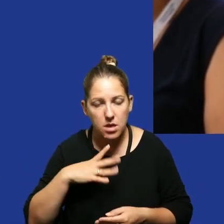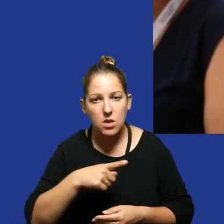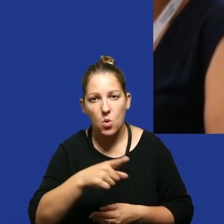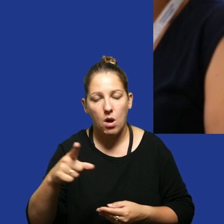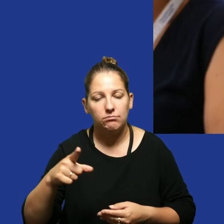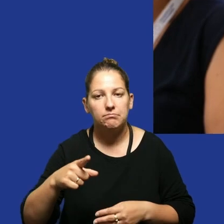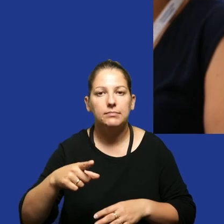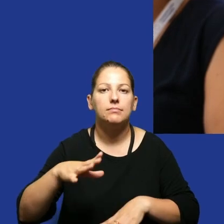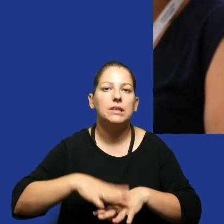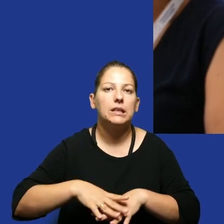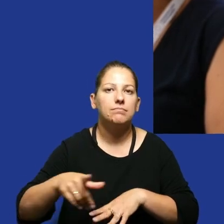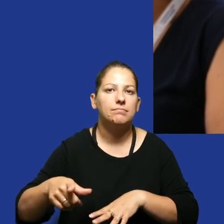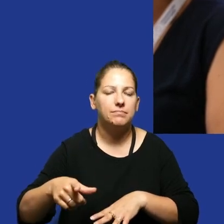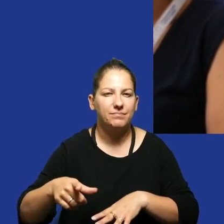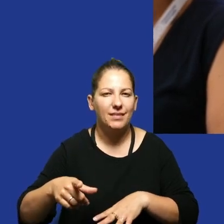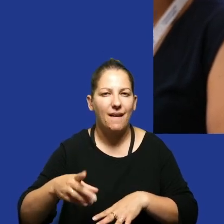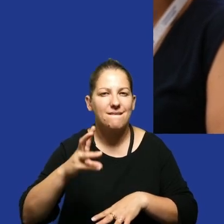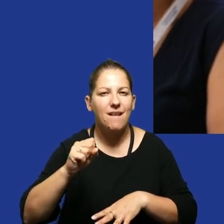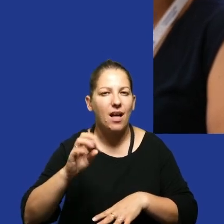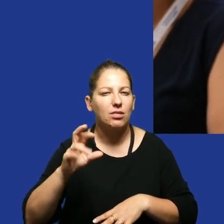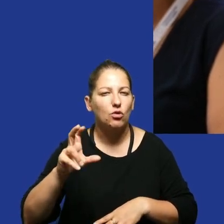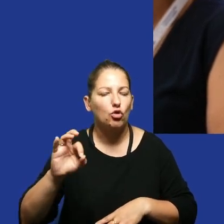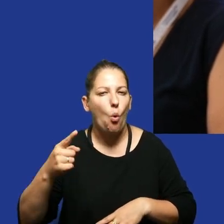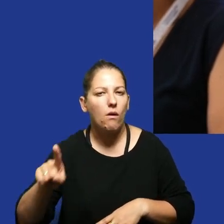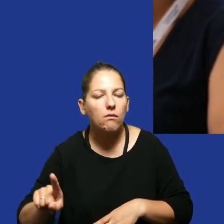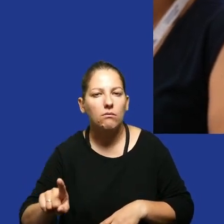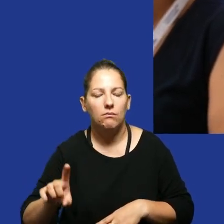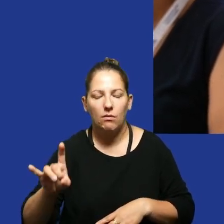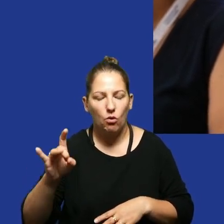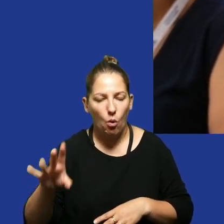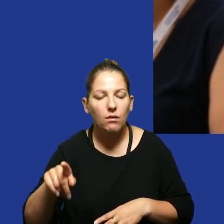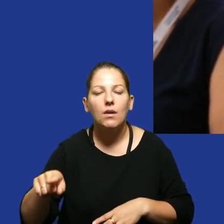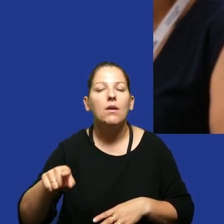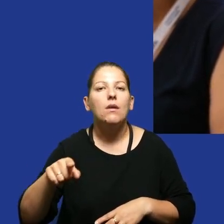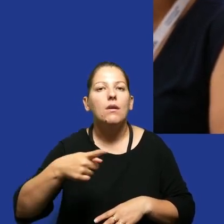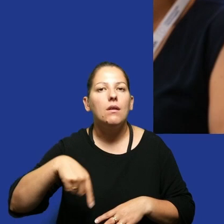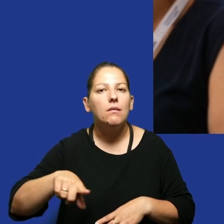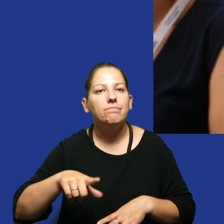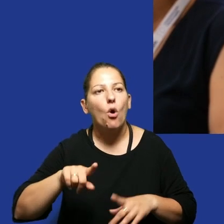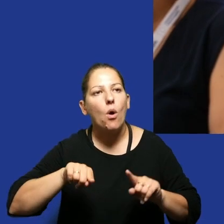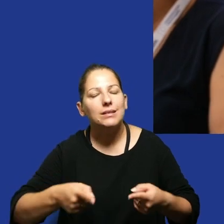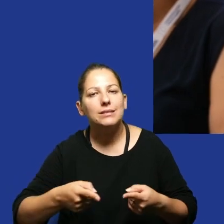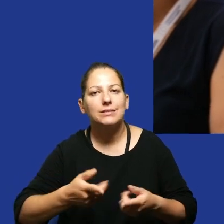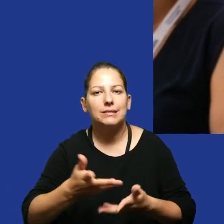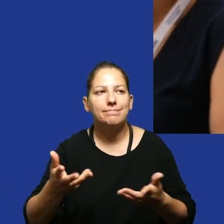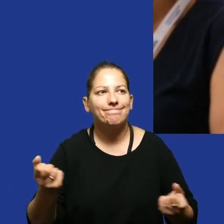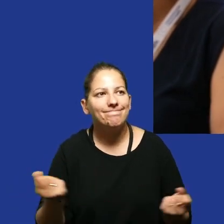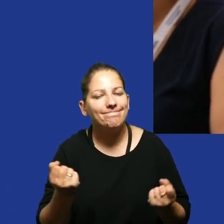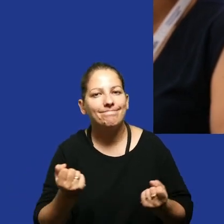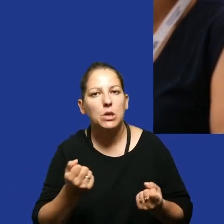byliście potraktowani jako watchdog, jako organizacje, jako osoby, które za bardzo